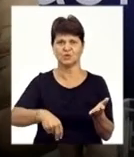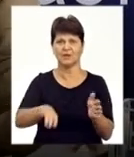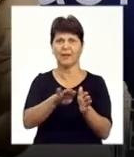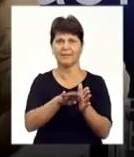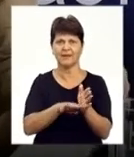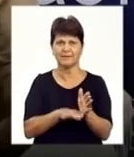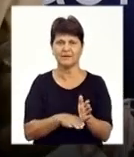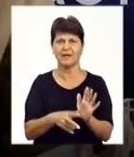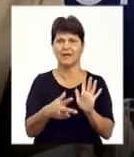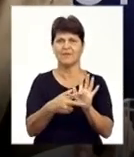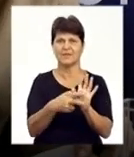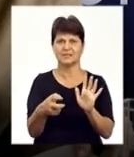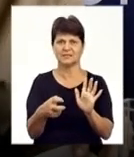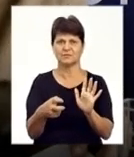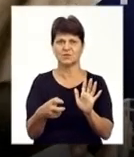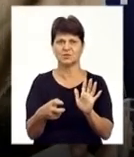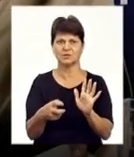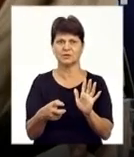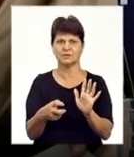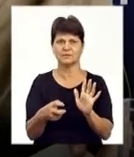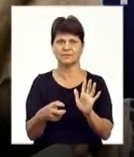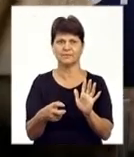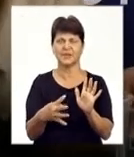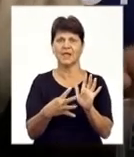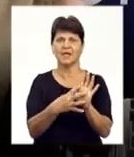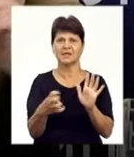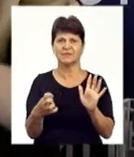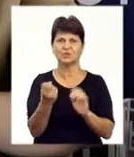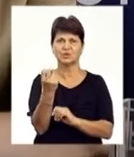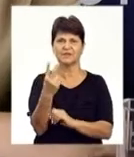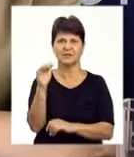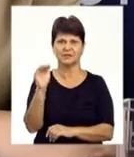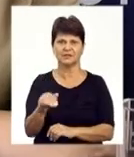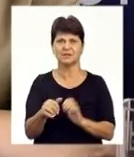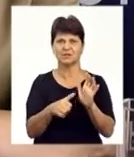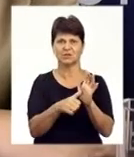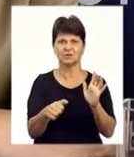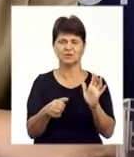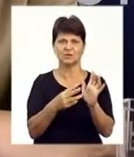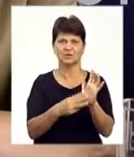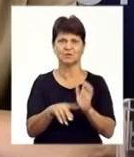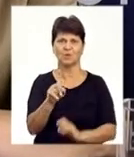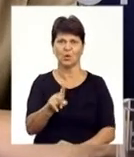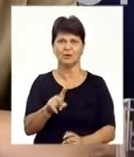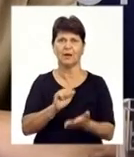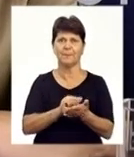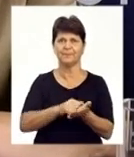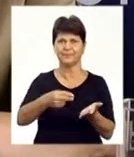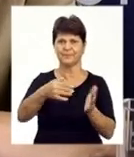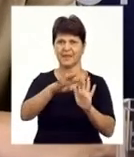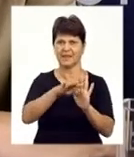912 тисяч 681 декларація.